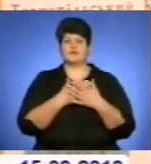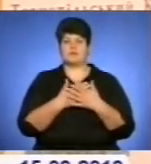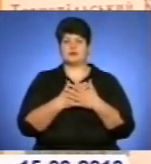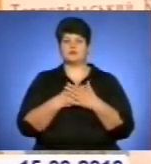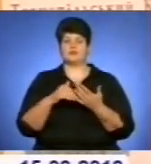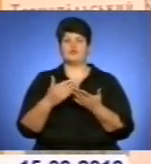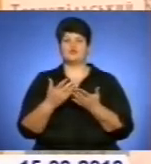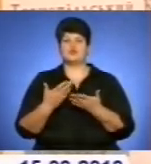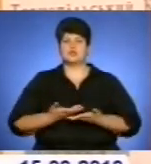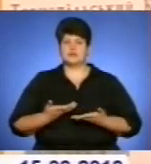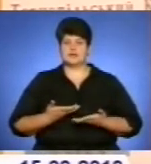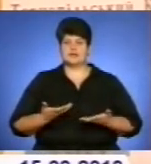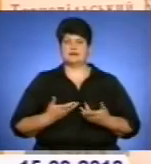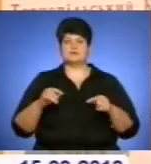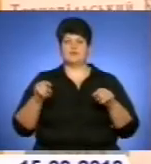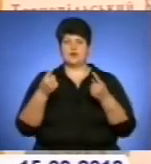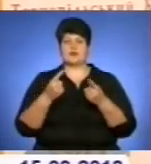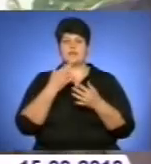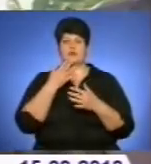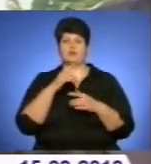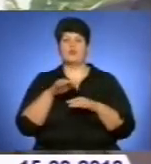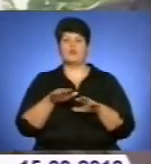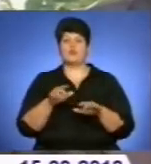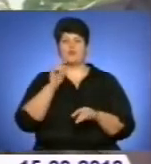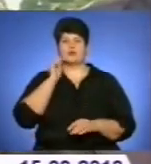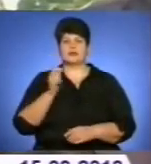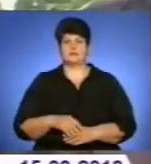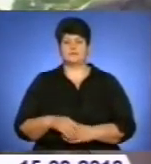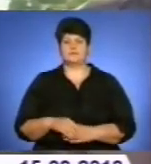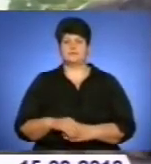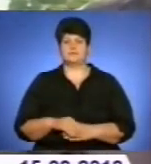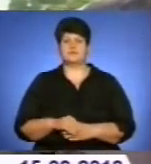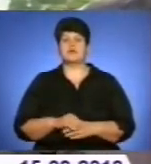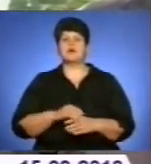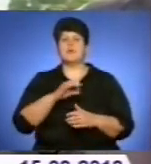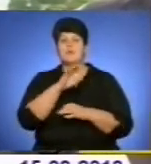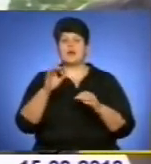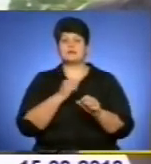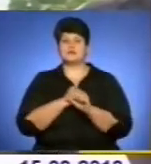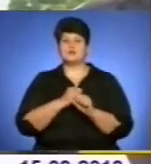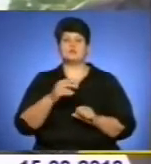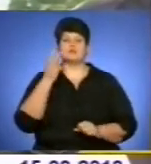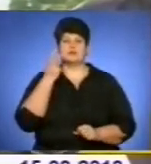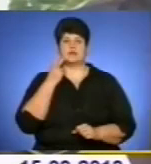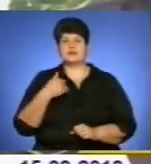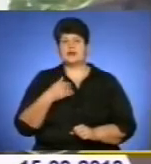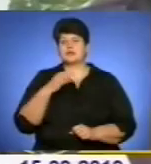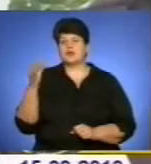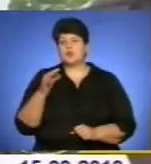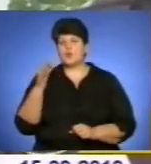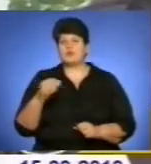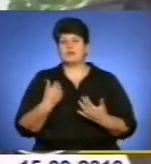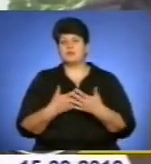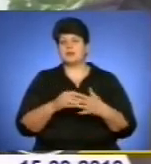поезії, опубліковані в періодичних виданнях, рецензії, критичні статті, переклади, листи. Останній розділ – матеріали про